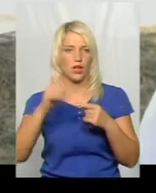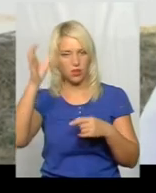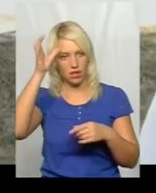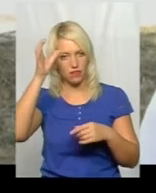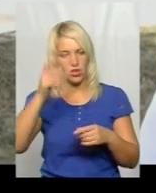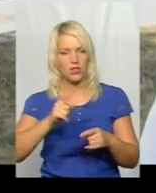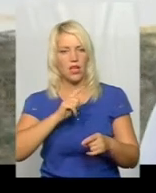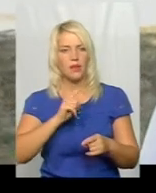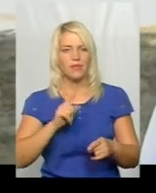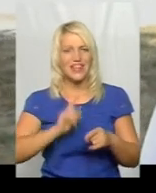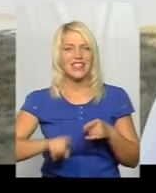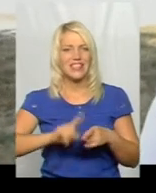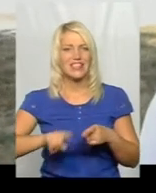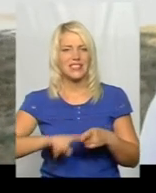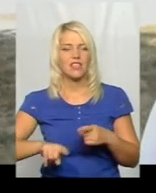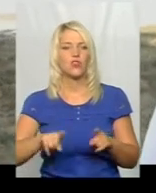інтенсивним.